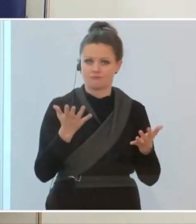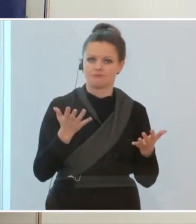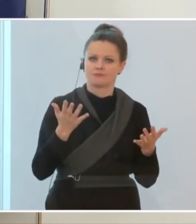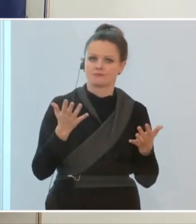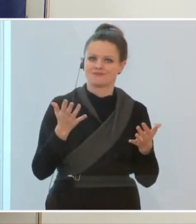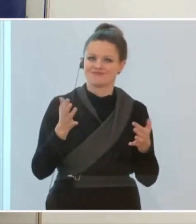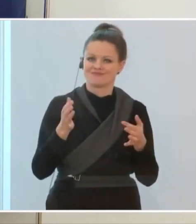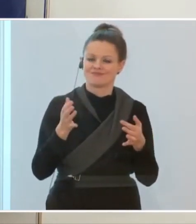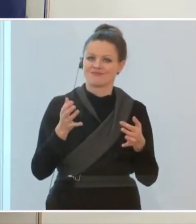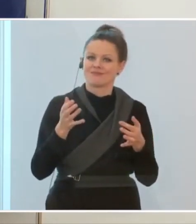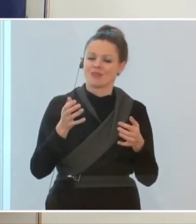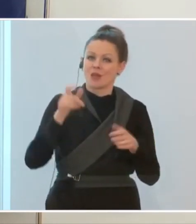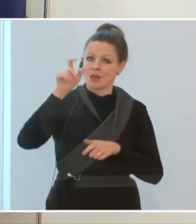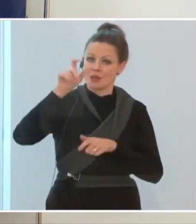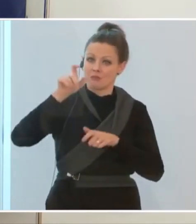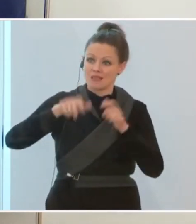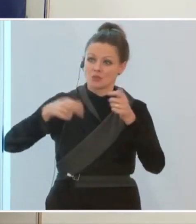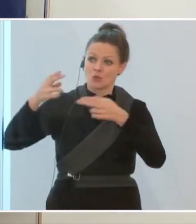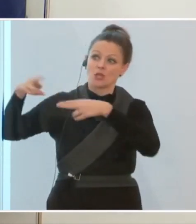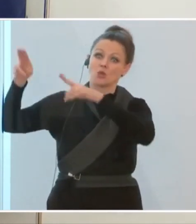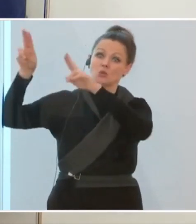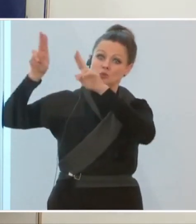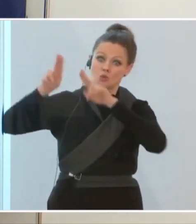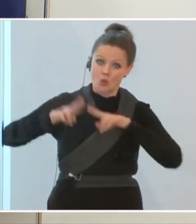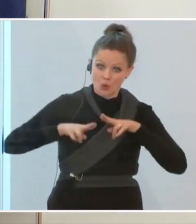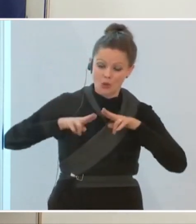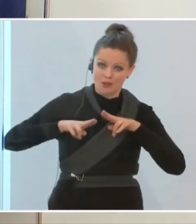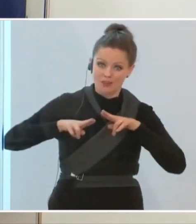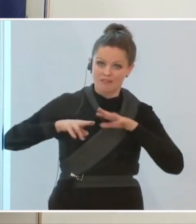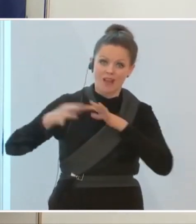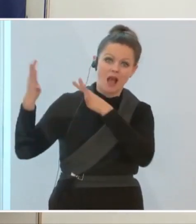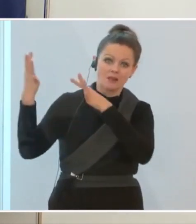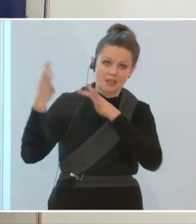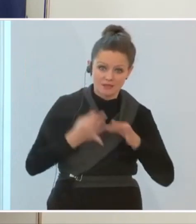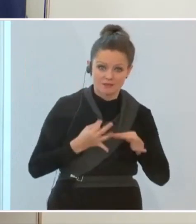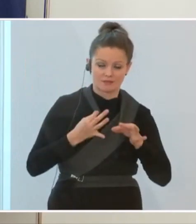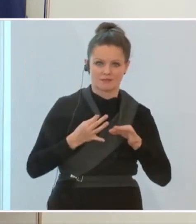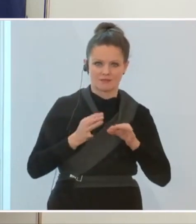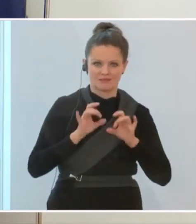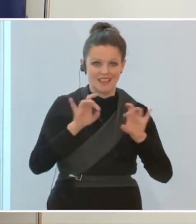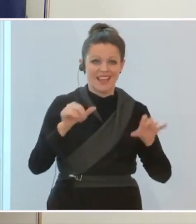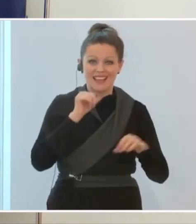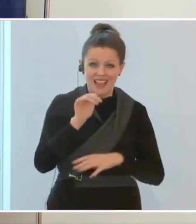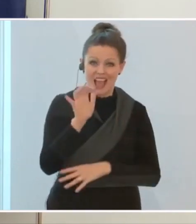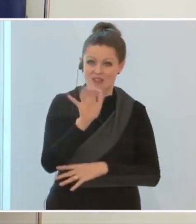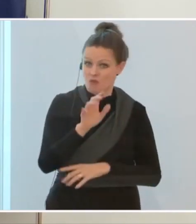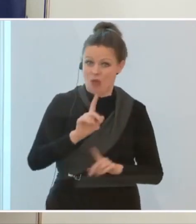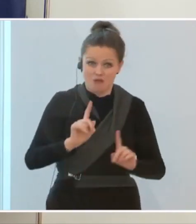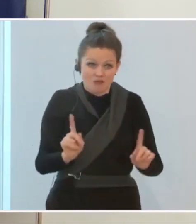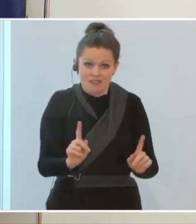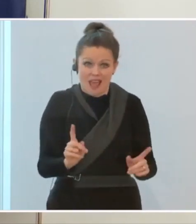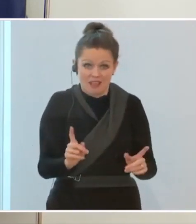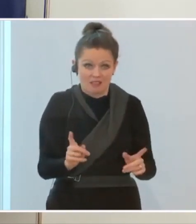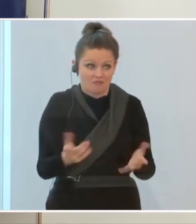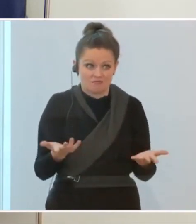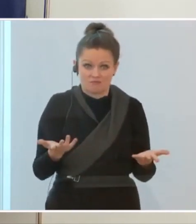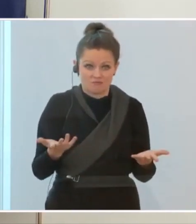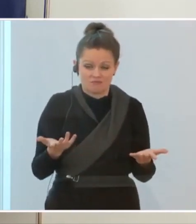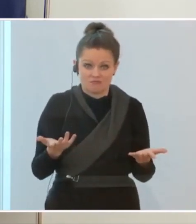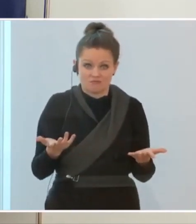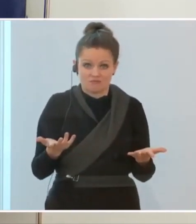auf das Wiedereinschleppen zurückzuführen. Das ist ja auch gar kein Vorwurf, sondern das ist eben